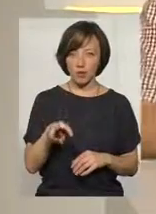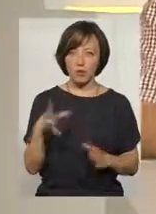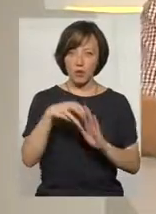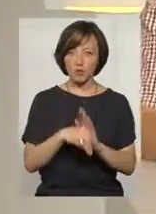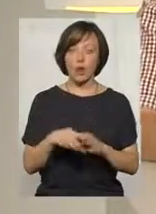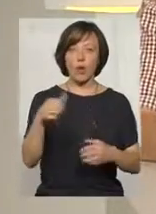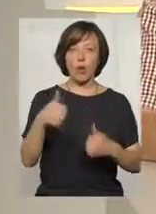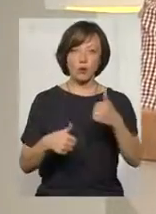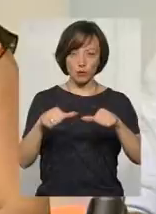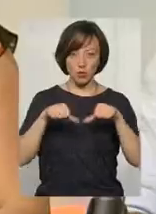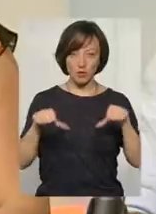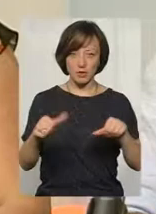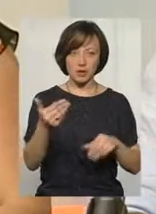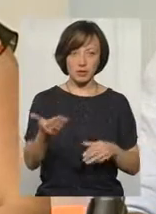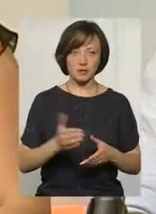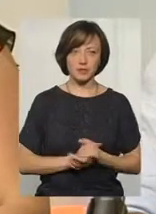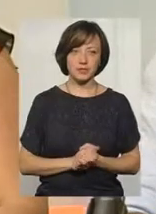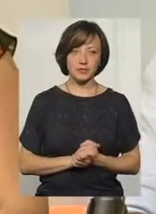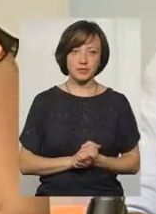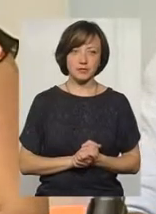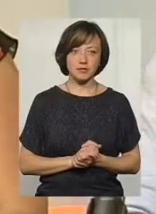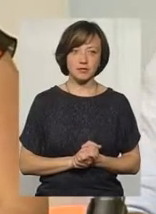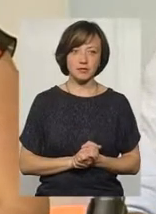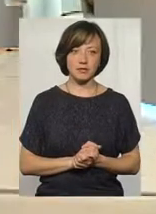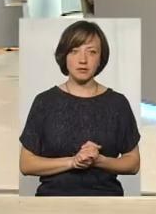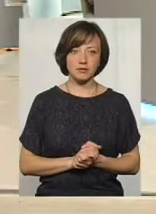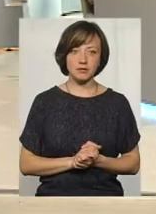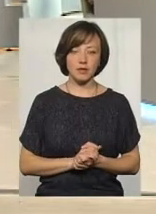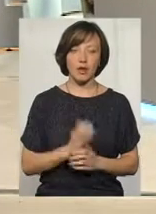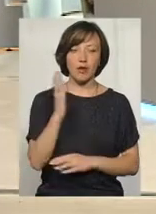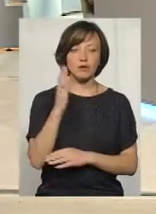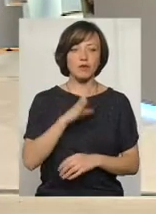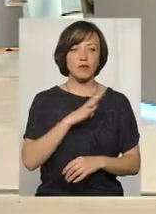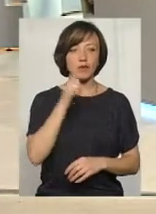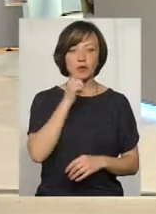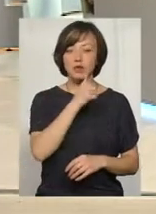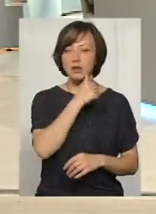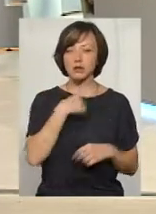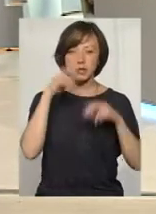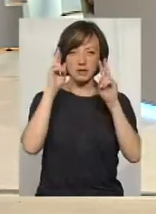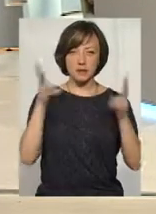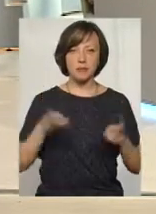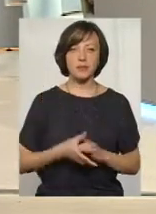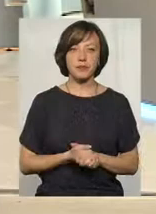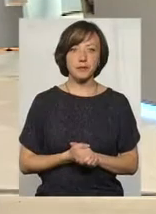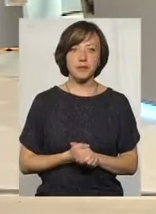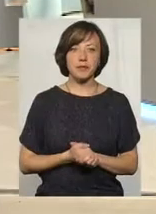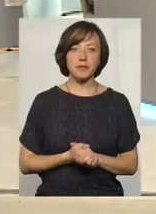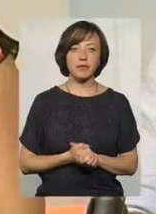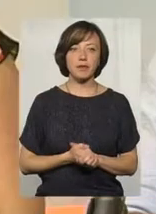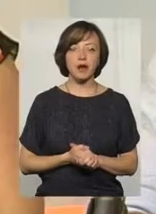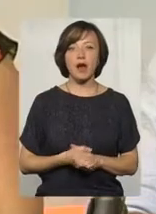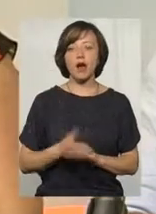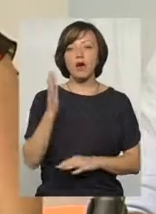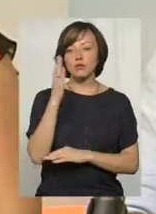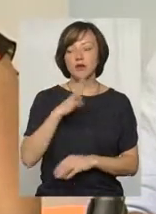конкурсної комісії, тобто ви теж дотичний, правда, голосування було таємне, то ми не знаємо, як ви голосували. таємне, власне,